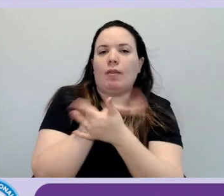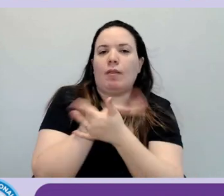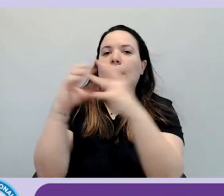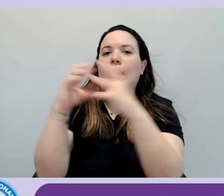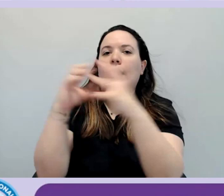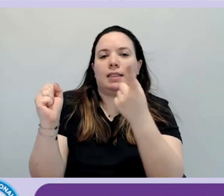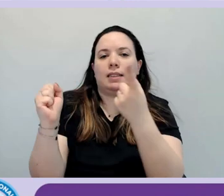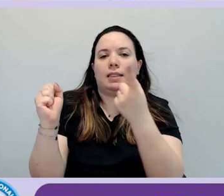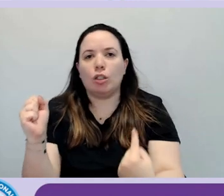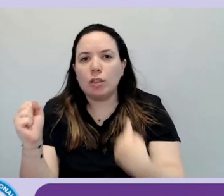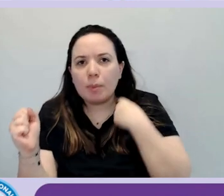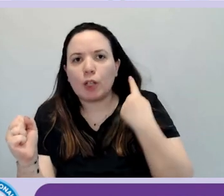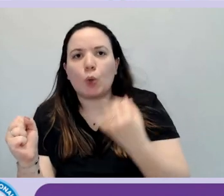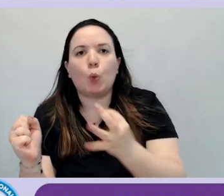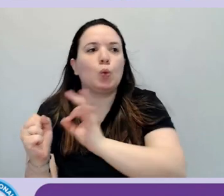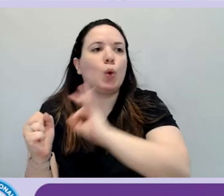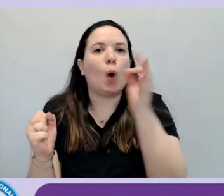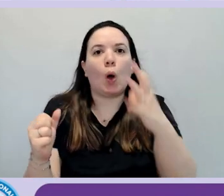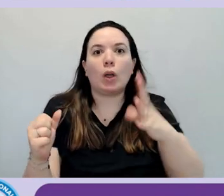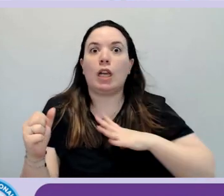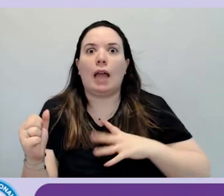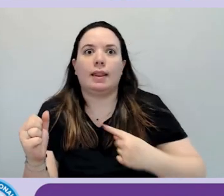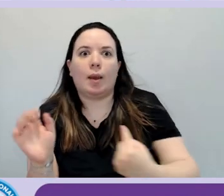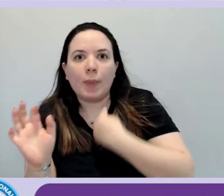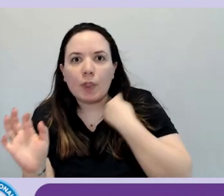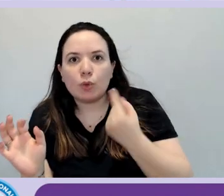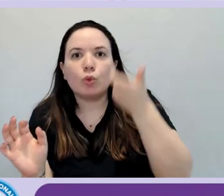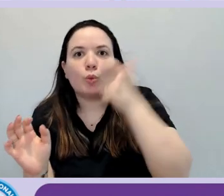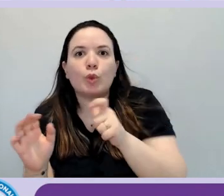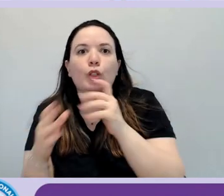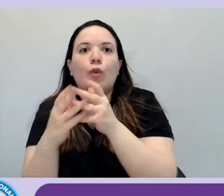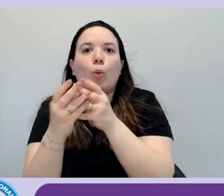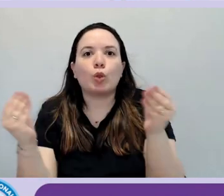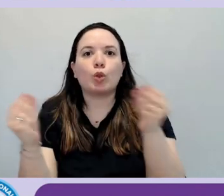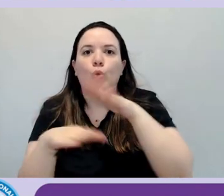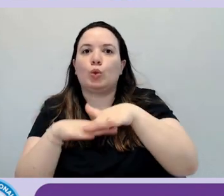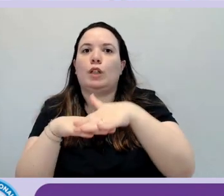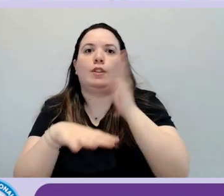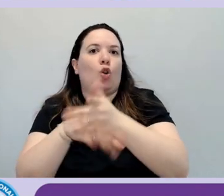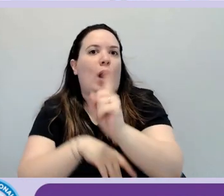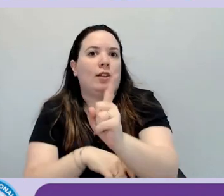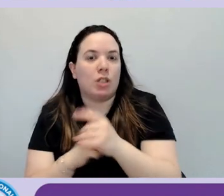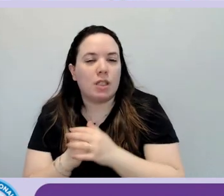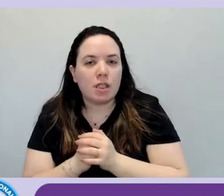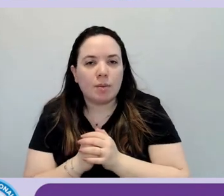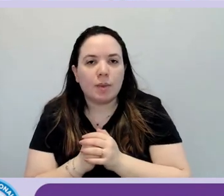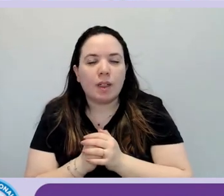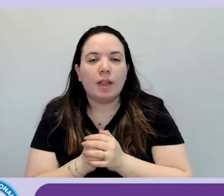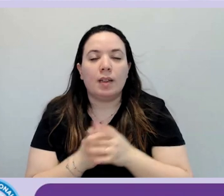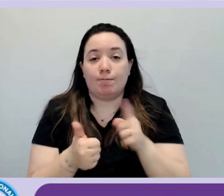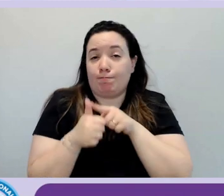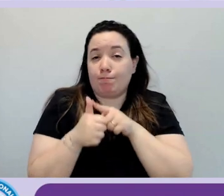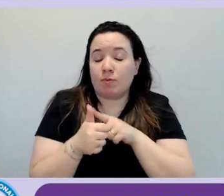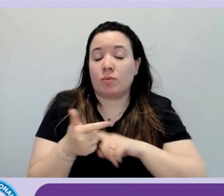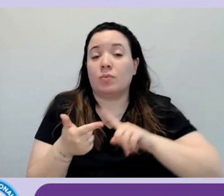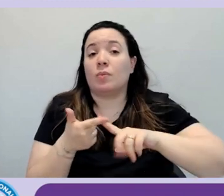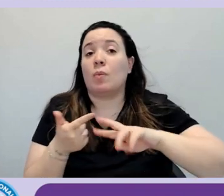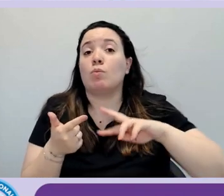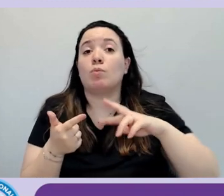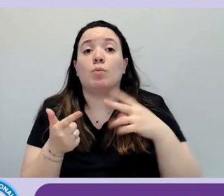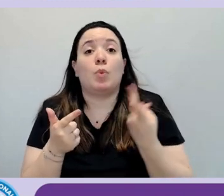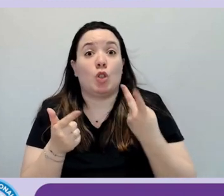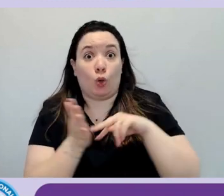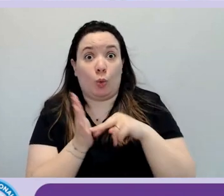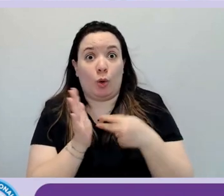'inaccessibilità del prodotto e servizio, oppure un altro problema è che non c'è richiesta dalle aziende